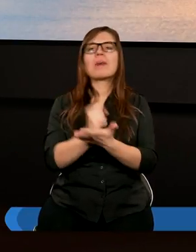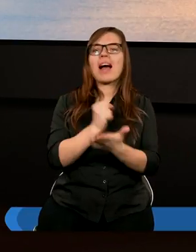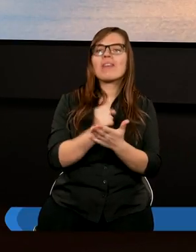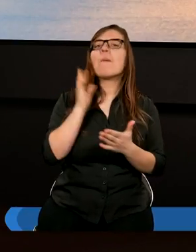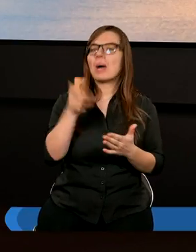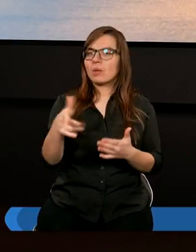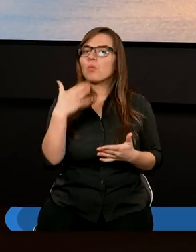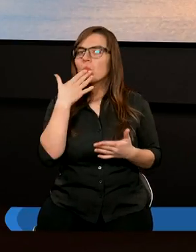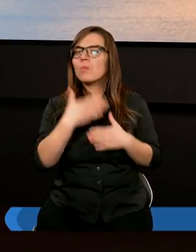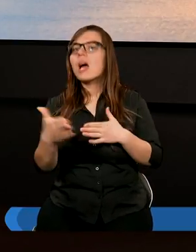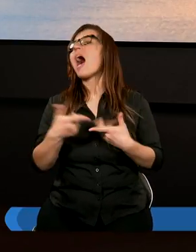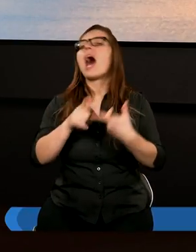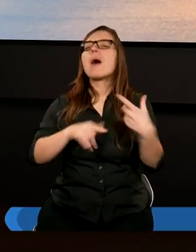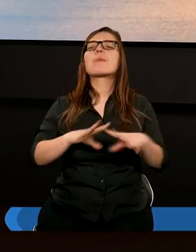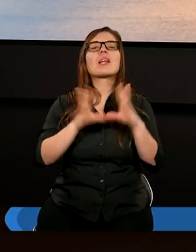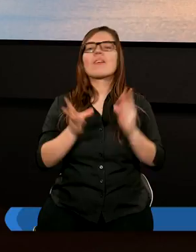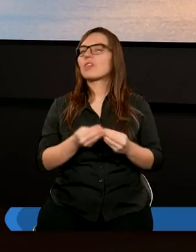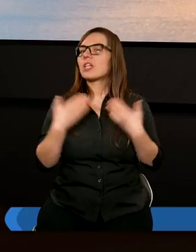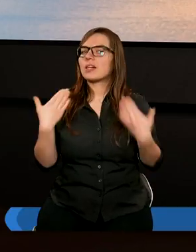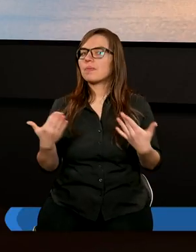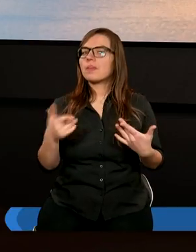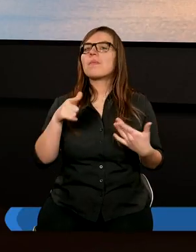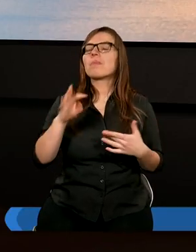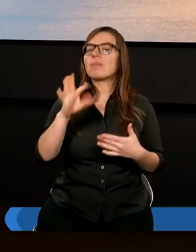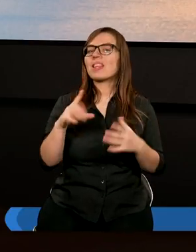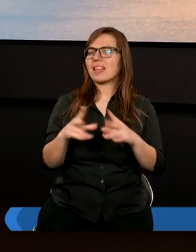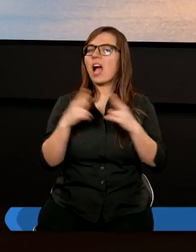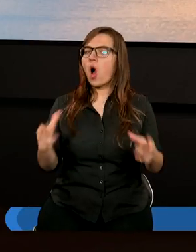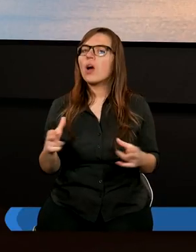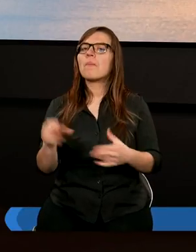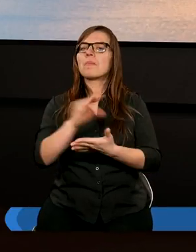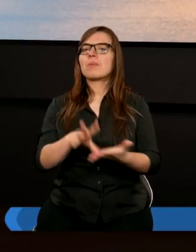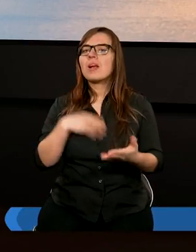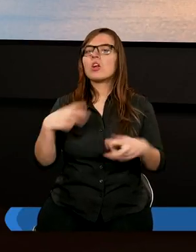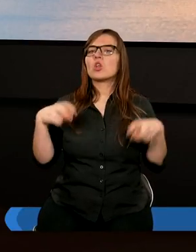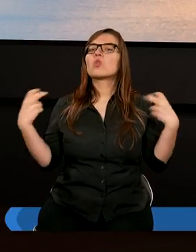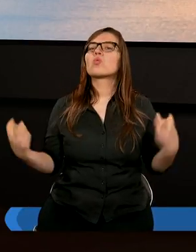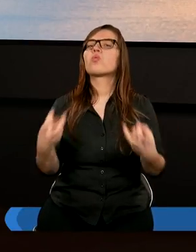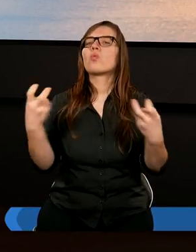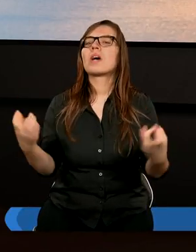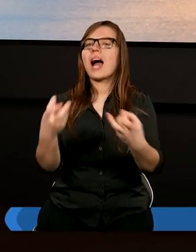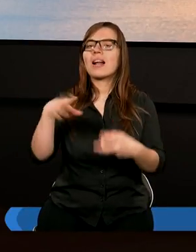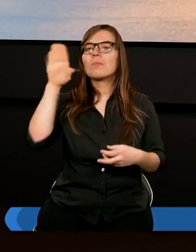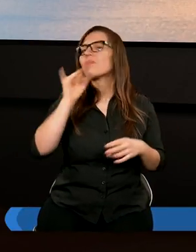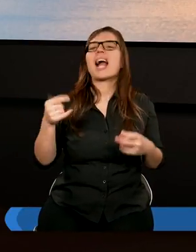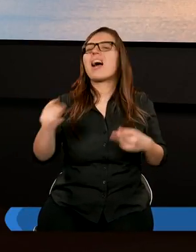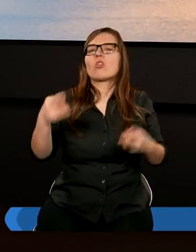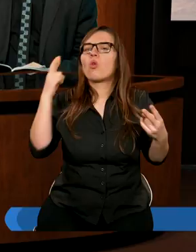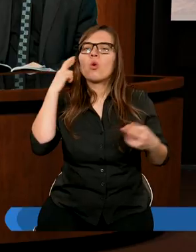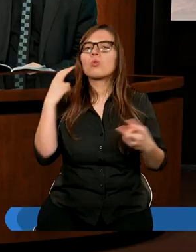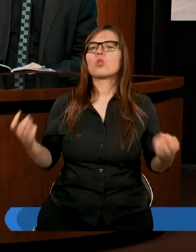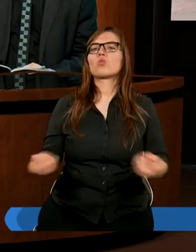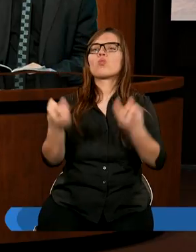mówić, ale przede wszystkim to takie określenie biblijne, szukać Boga. Jak rozumiemy to?